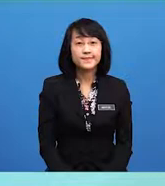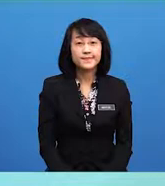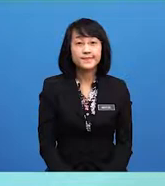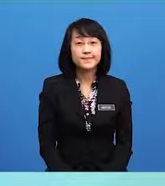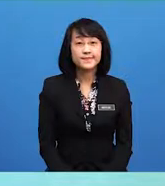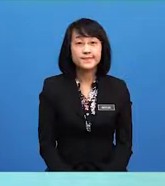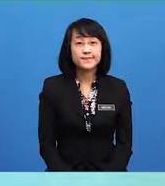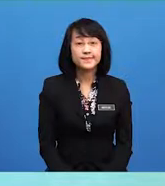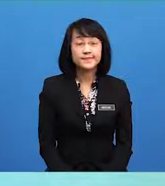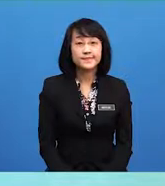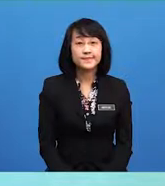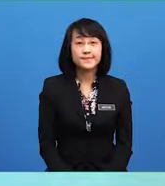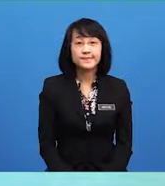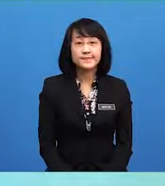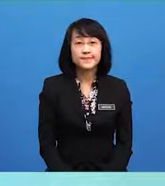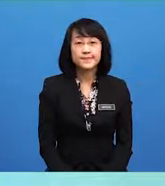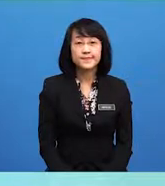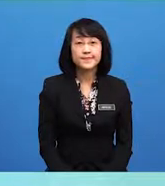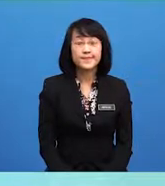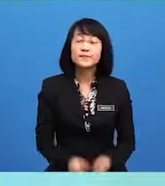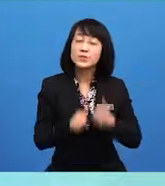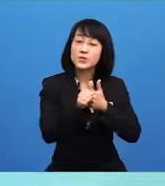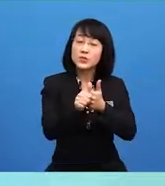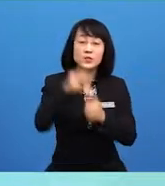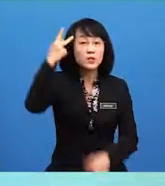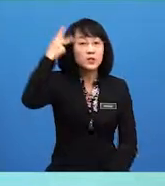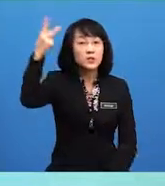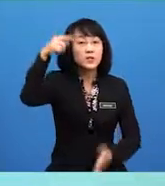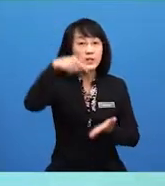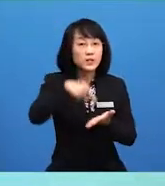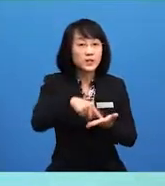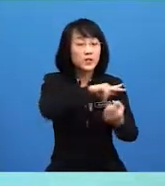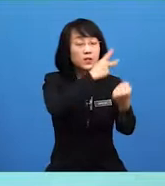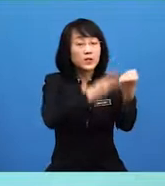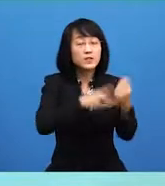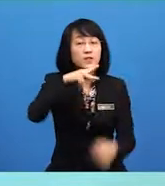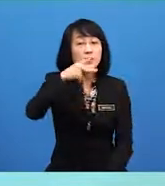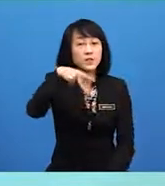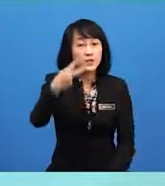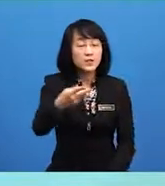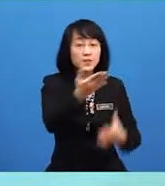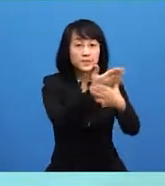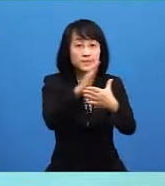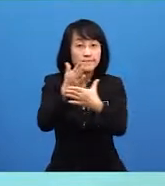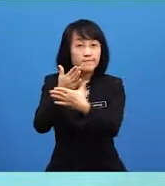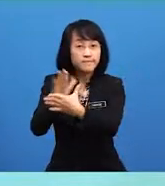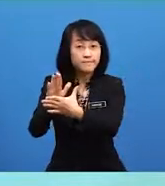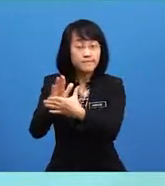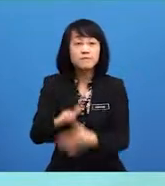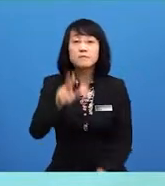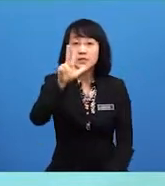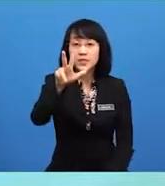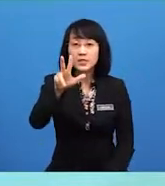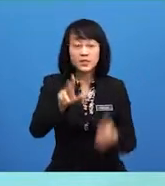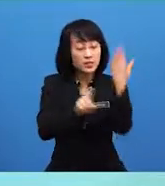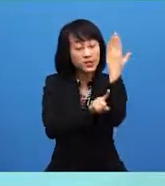badan kehakiman. Menurut konsep ini, kuasa pemerintahan dibahagikan kepada tiga